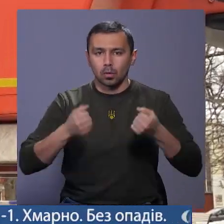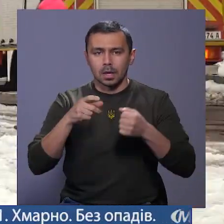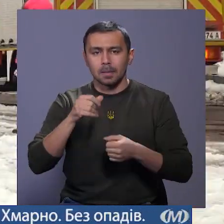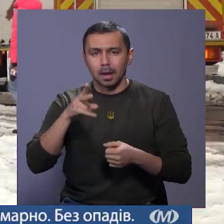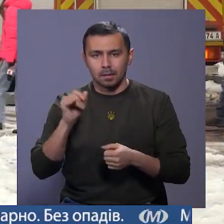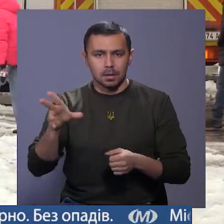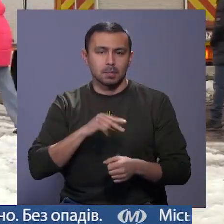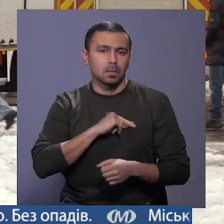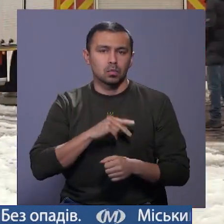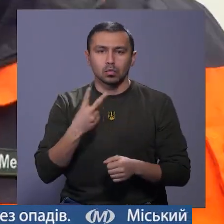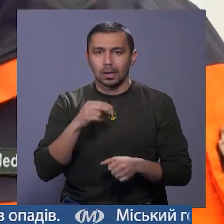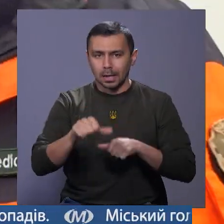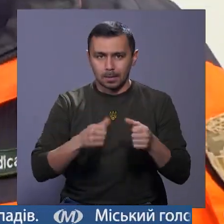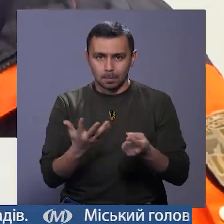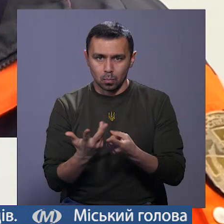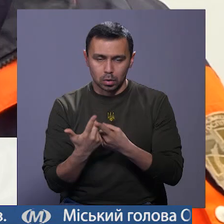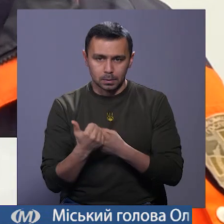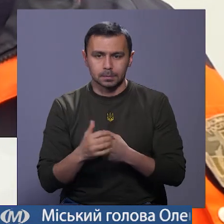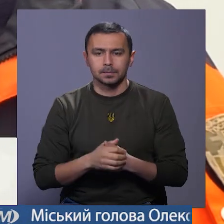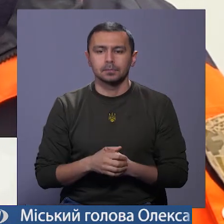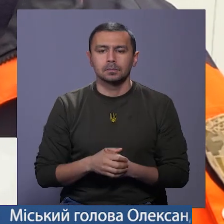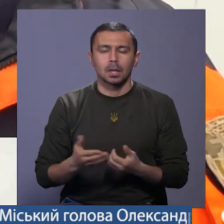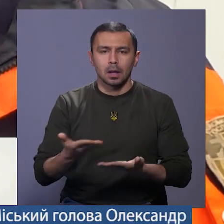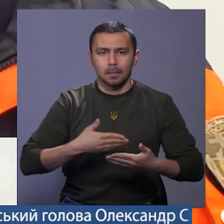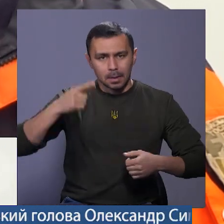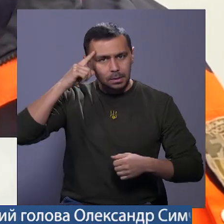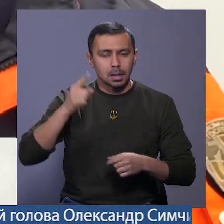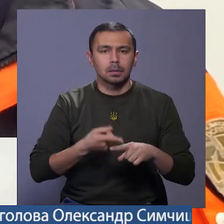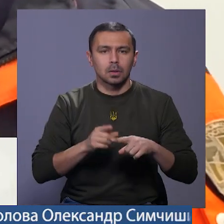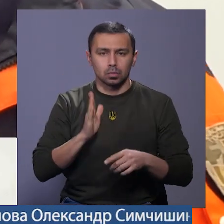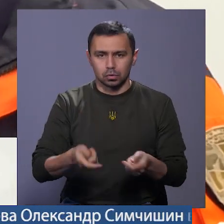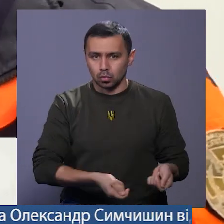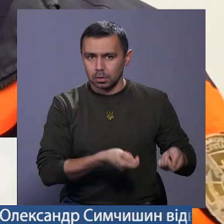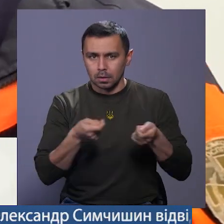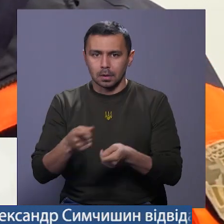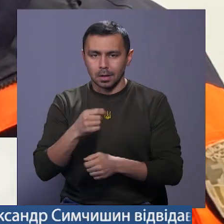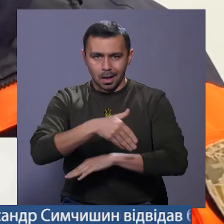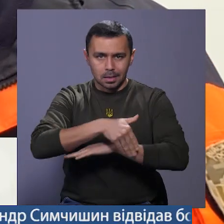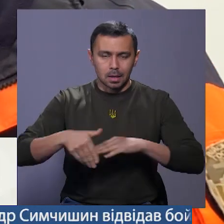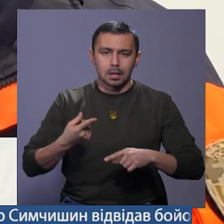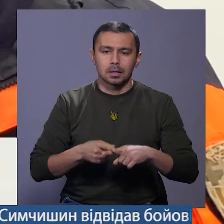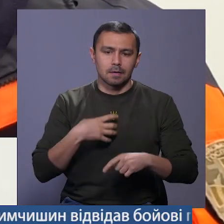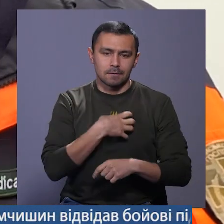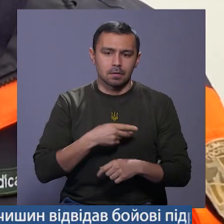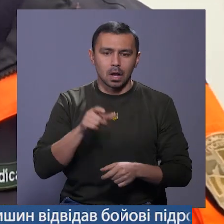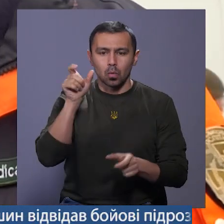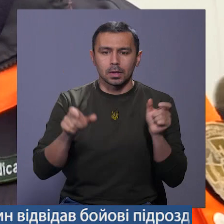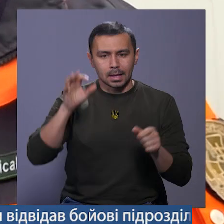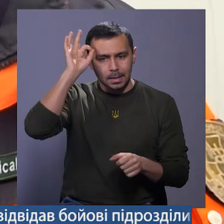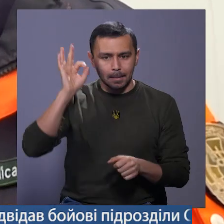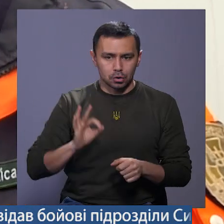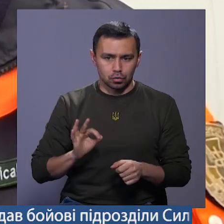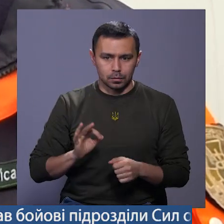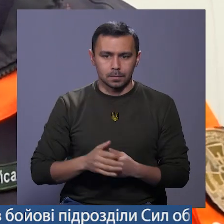співпрацюють другий рік поспіль. Ми знаємо, що все це буде доставлено за адресою, це дуже важливо для людей Німеччини.